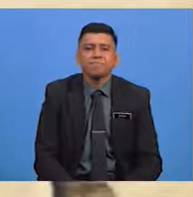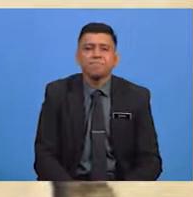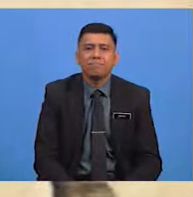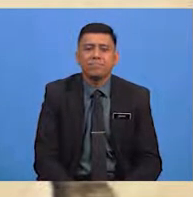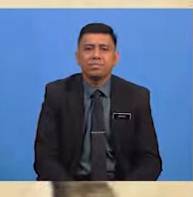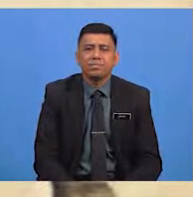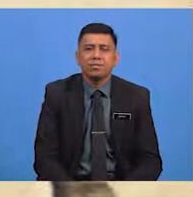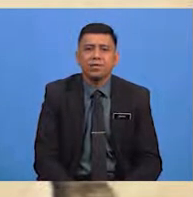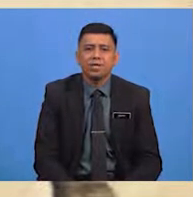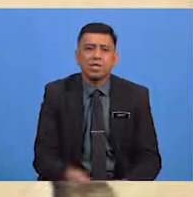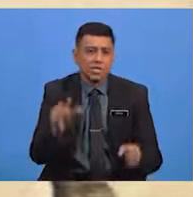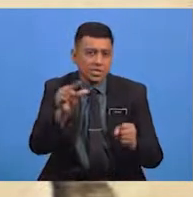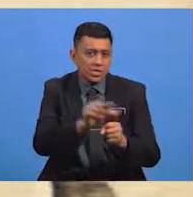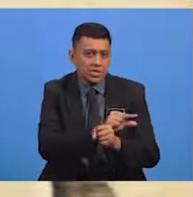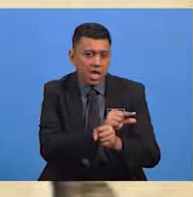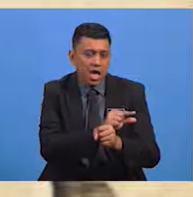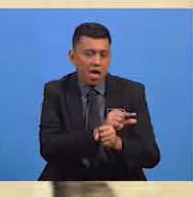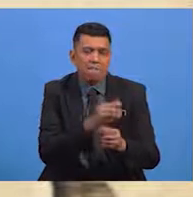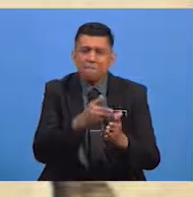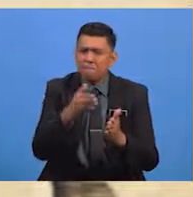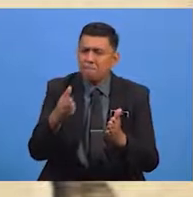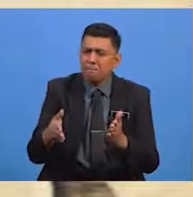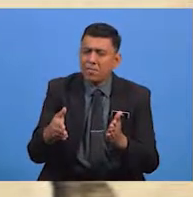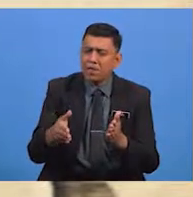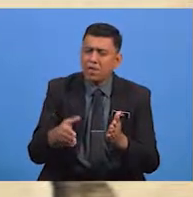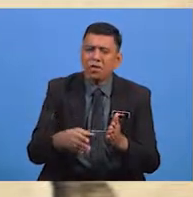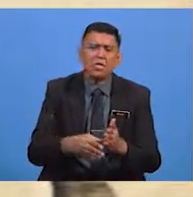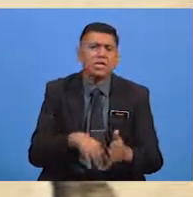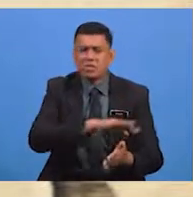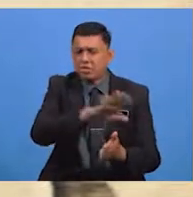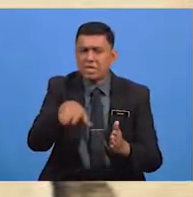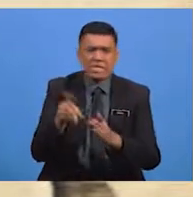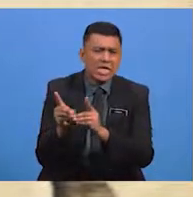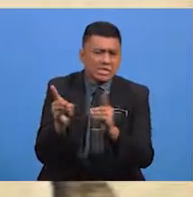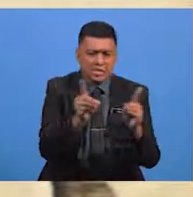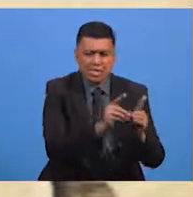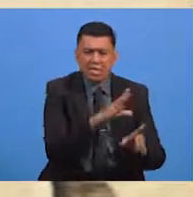Segenap pesisir desa dan negeri